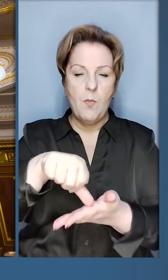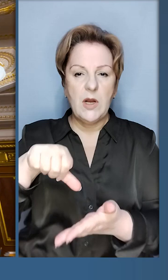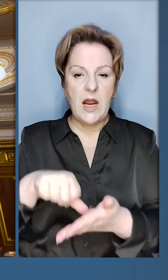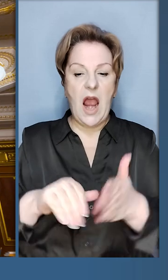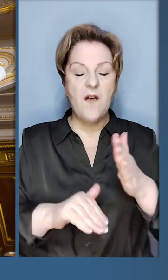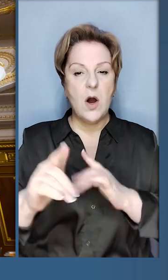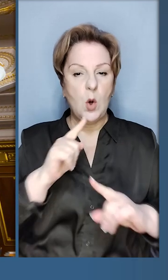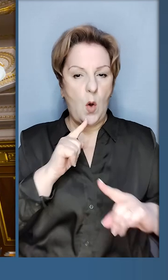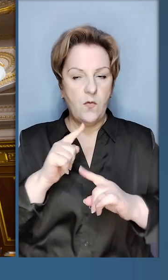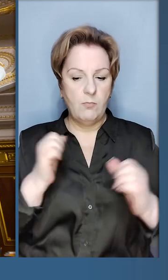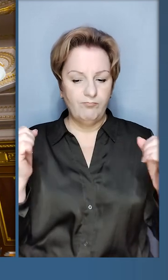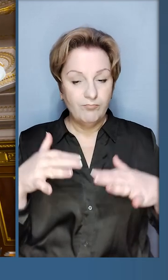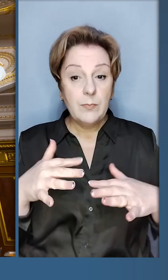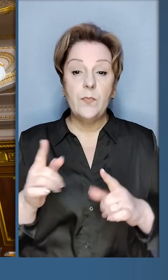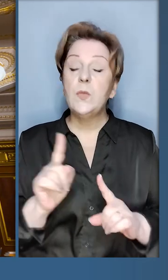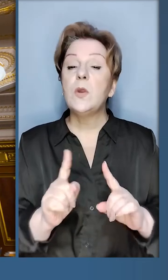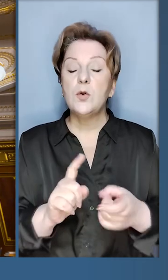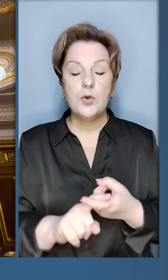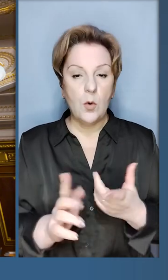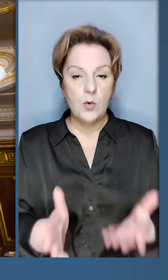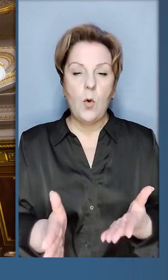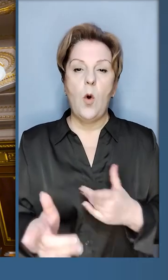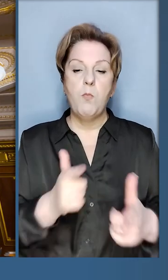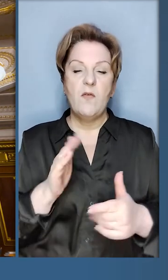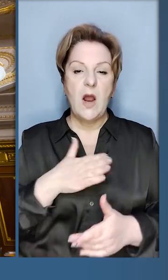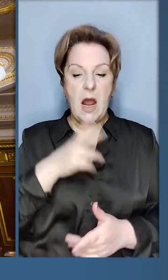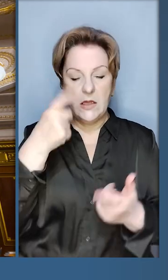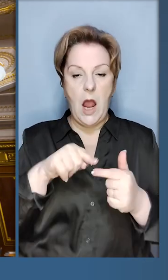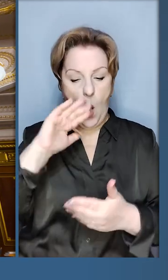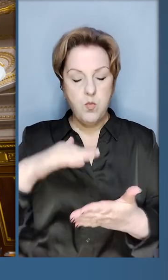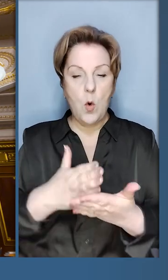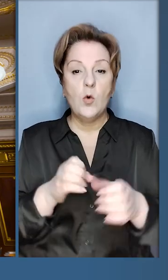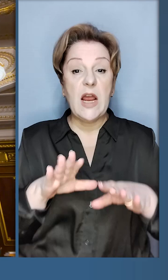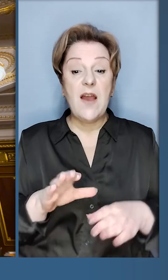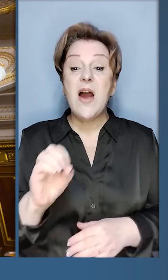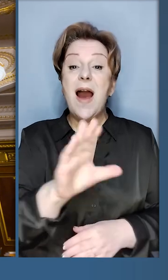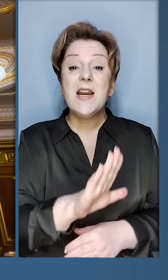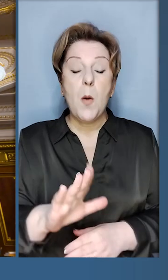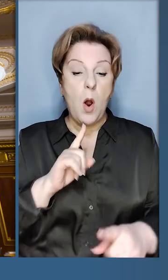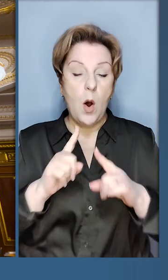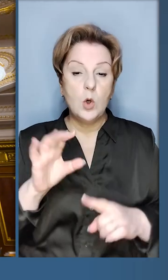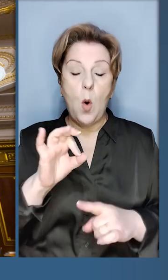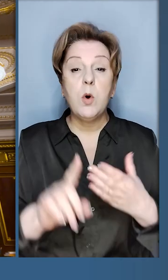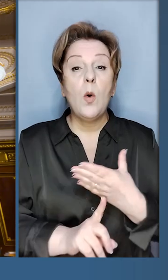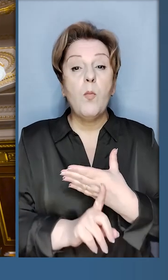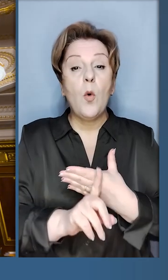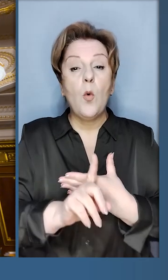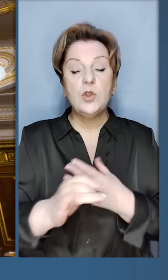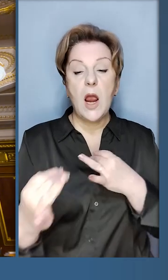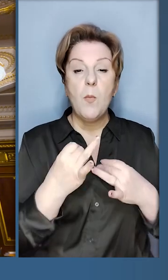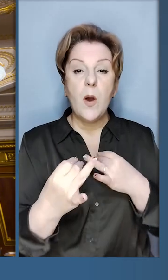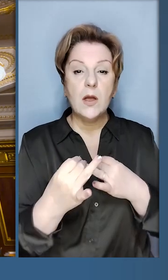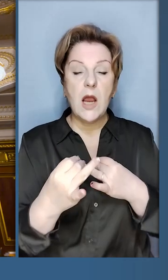представниками Верховної Ради щодо підготовки нашої держави до політичного рішення Європейської Ради про початок